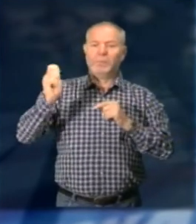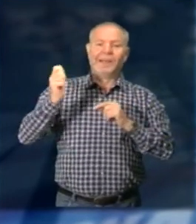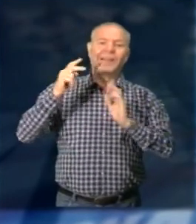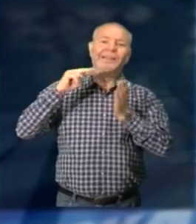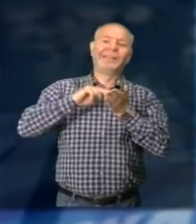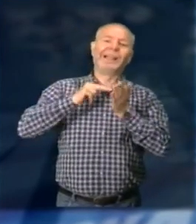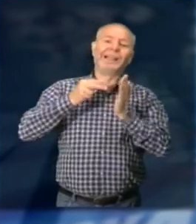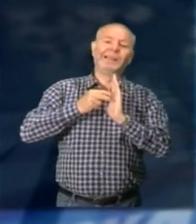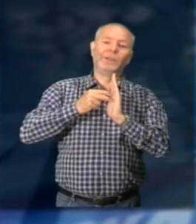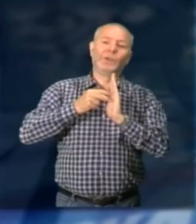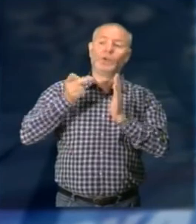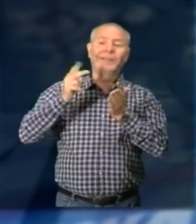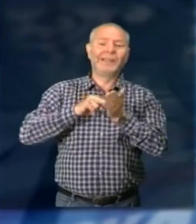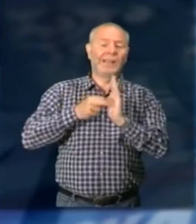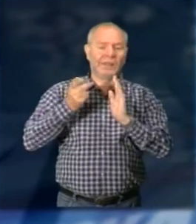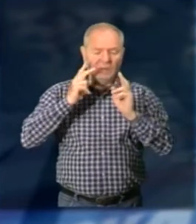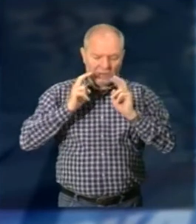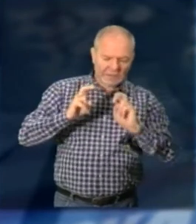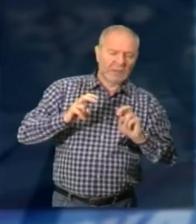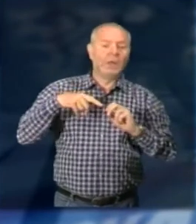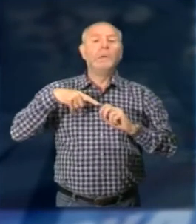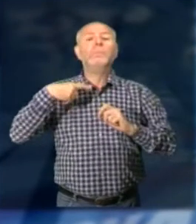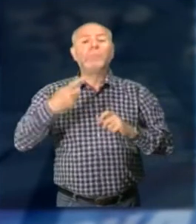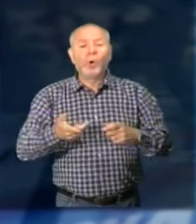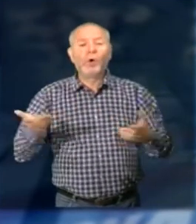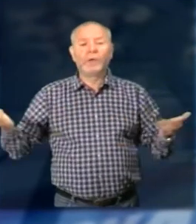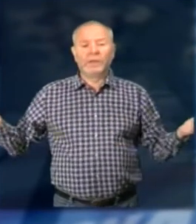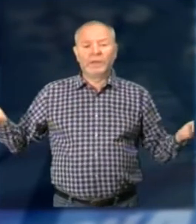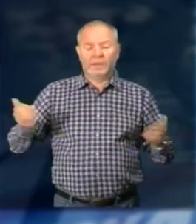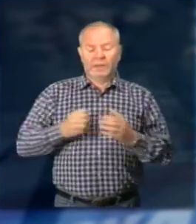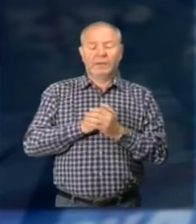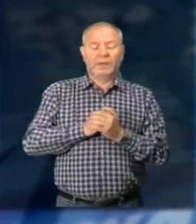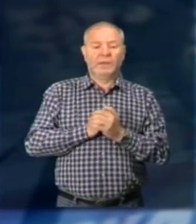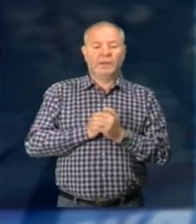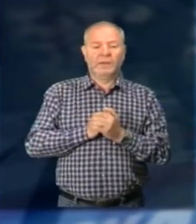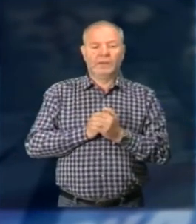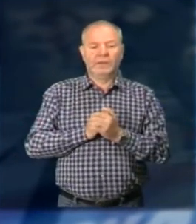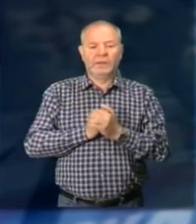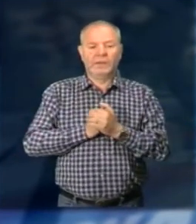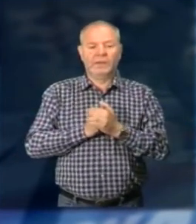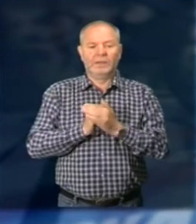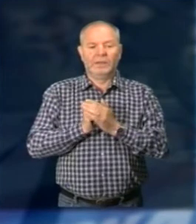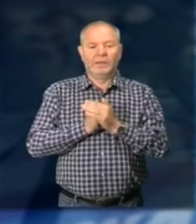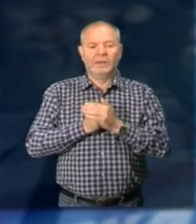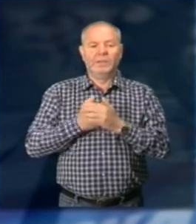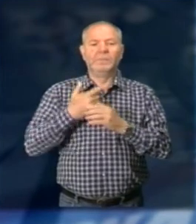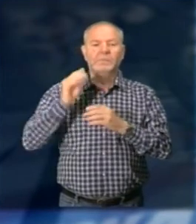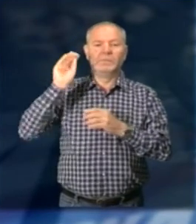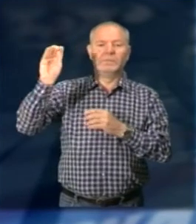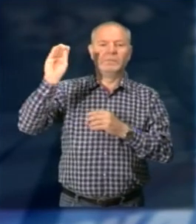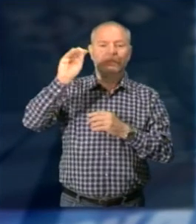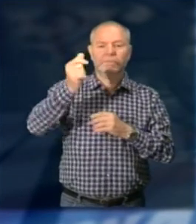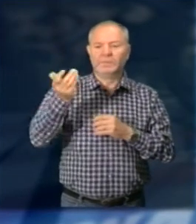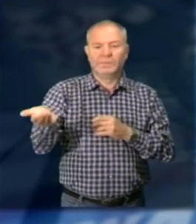che stanno facendo tutta l'operazione E poi come sempre abbatteremo cassa a tutti